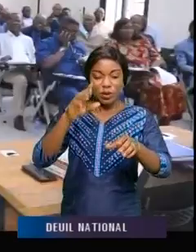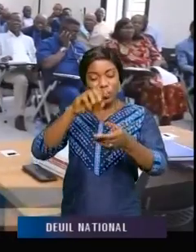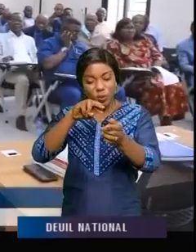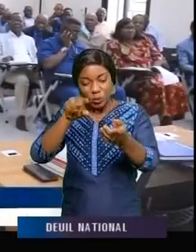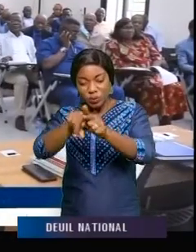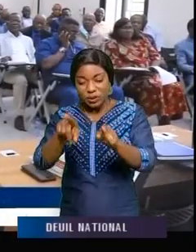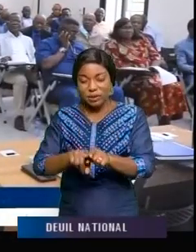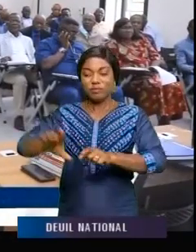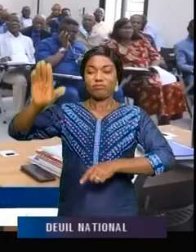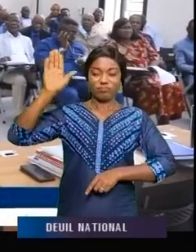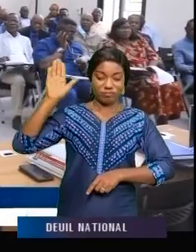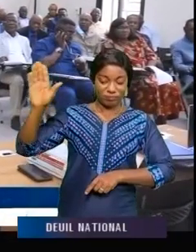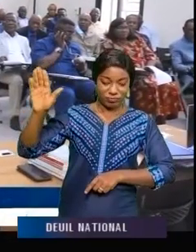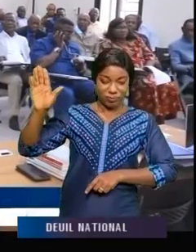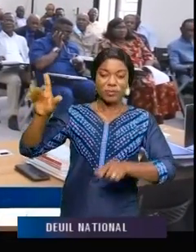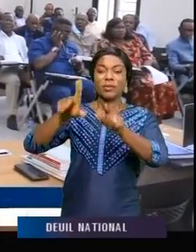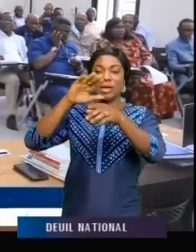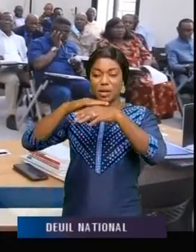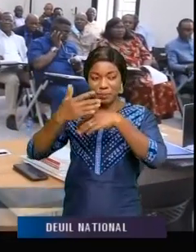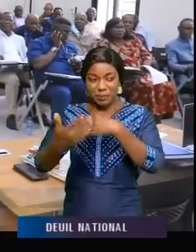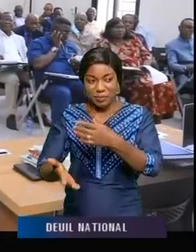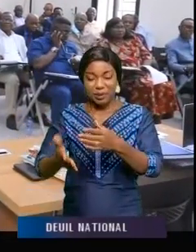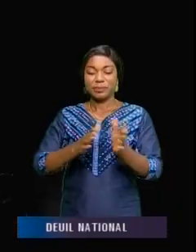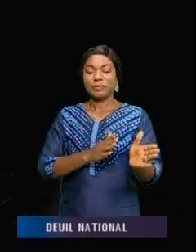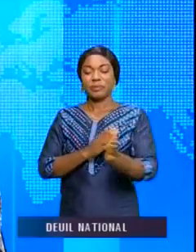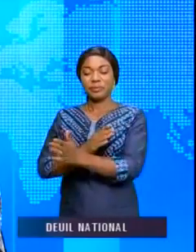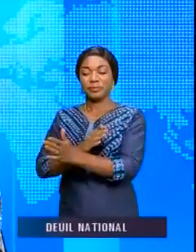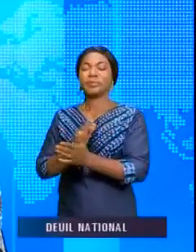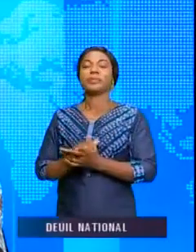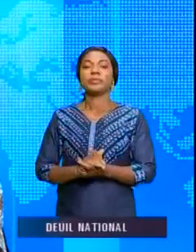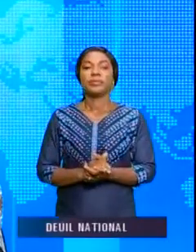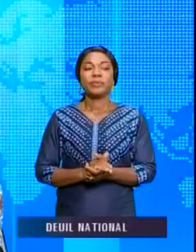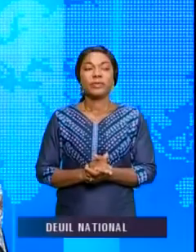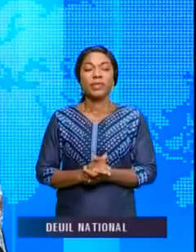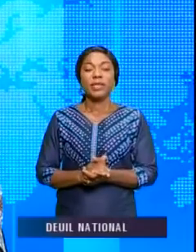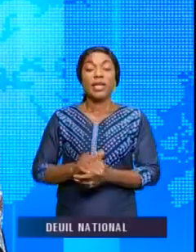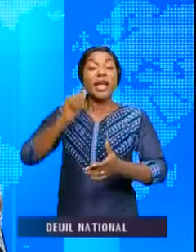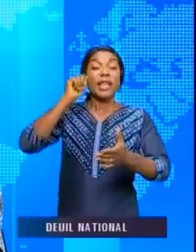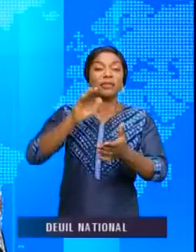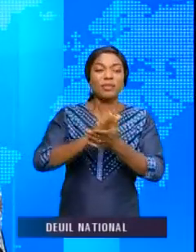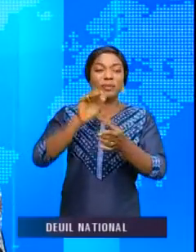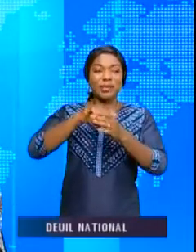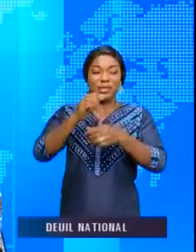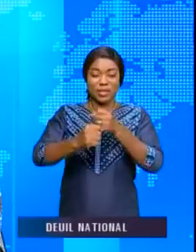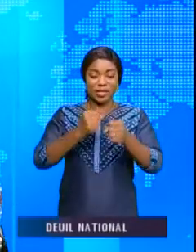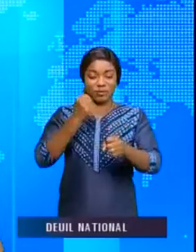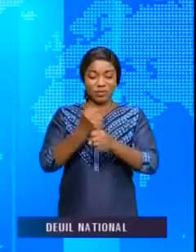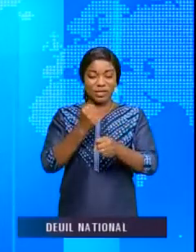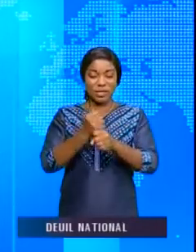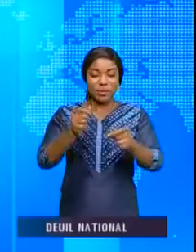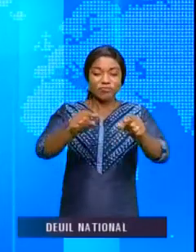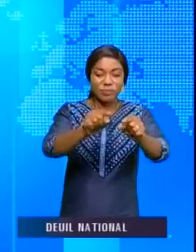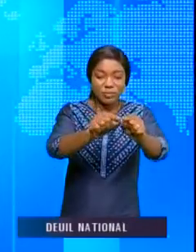officier de police judiciaire à compétence générale. La femme dans la profession de géomètre, thème